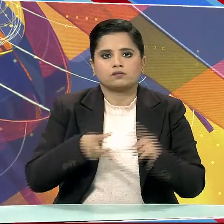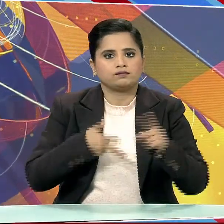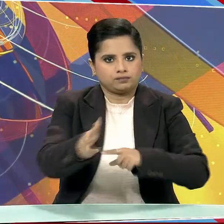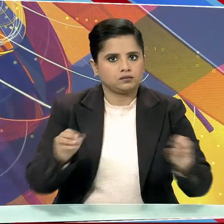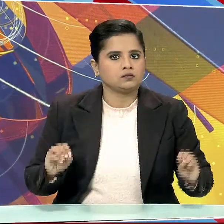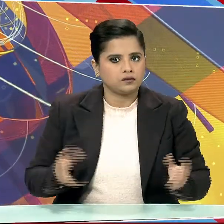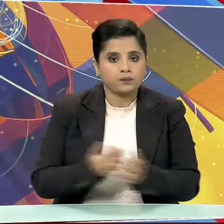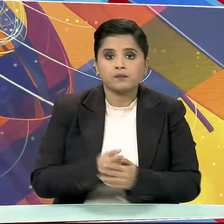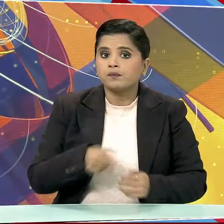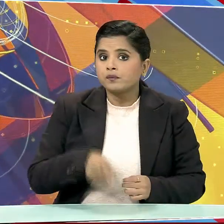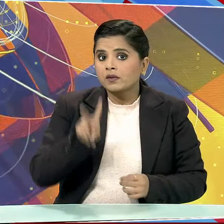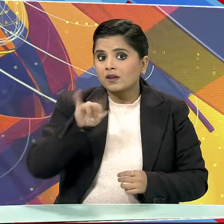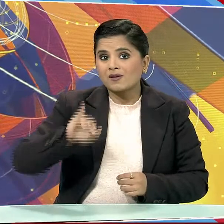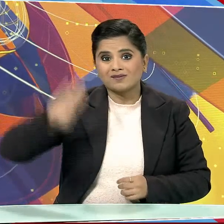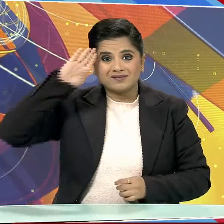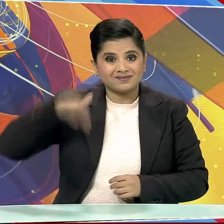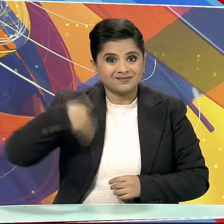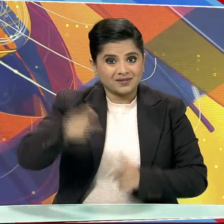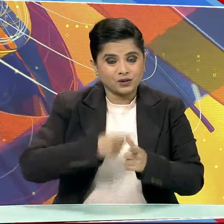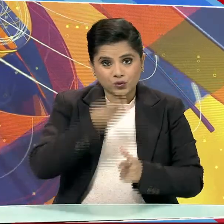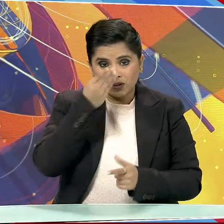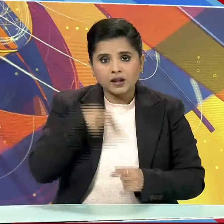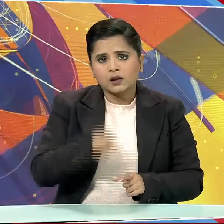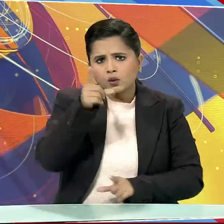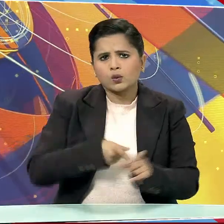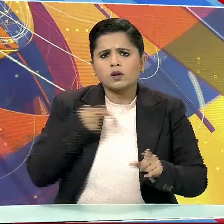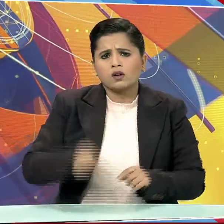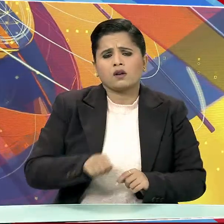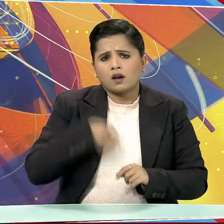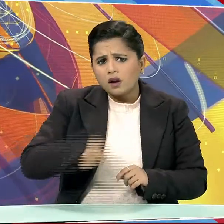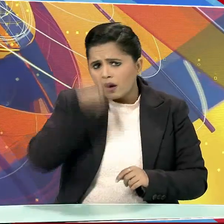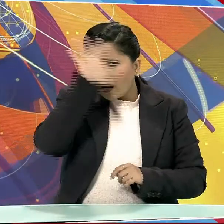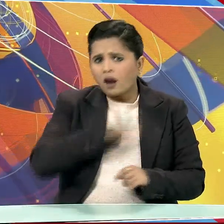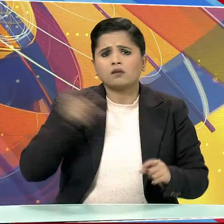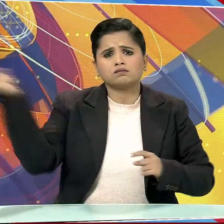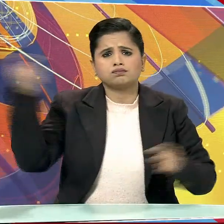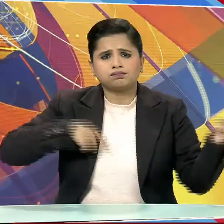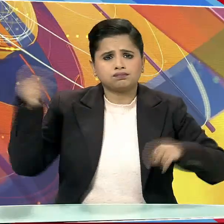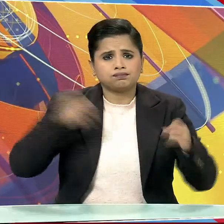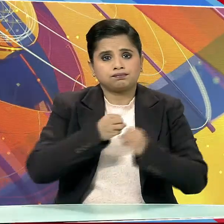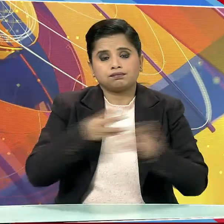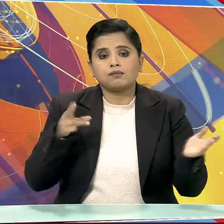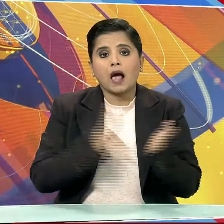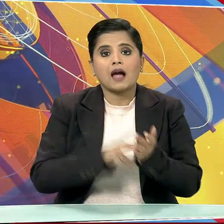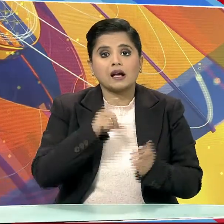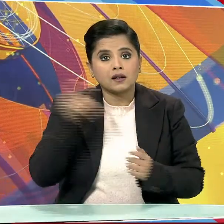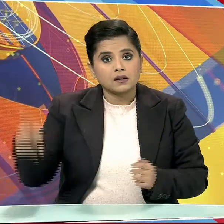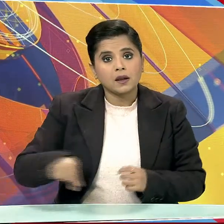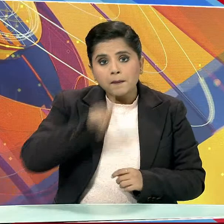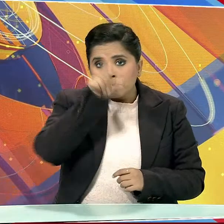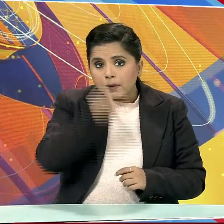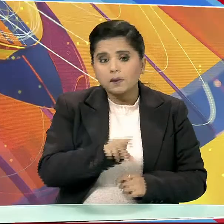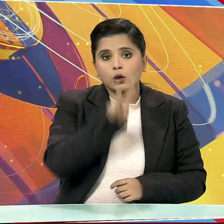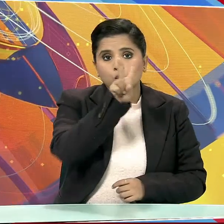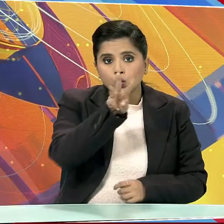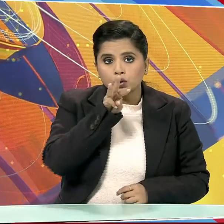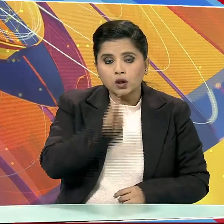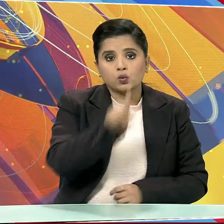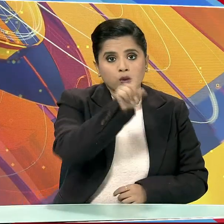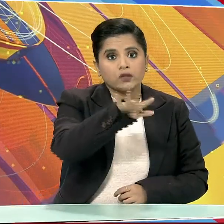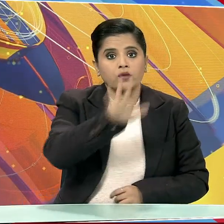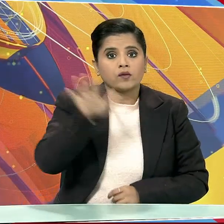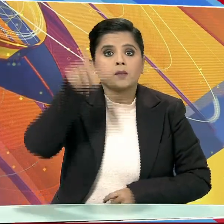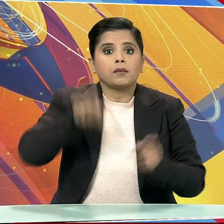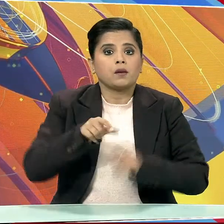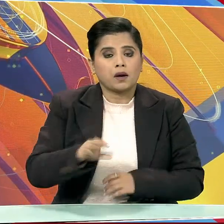गरतंत्र दिवस शिविर में इस साल देश भर से एंसीसी के 2155 कैडिट्स हो रहे हैं